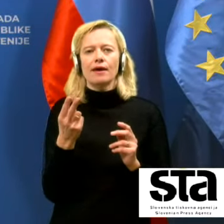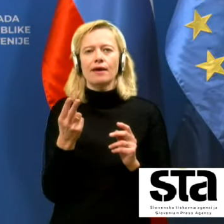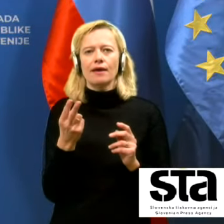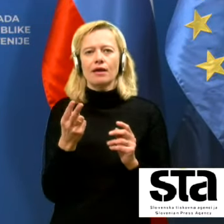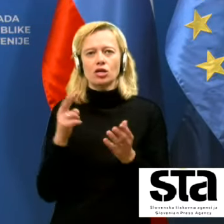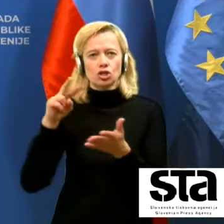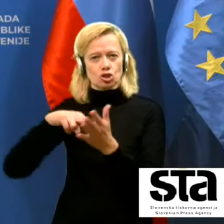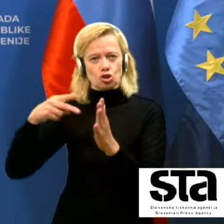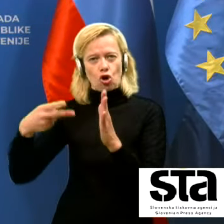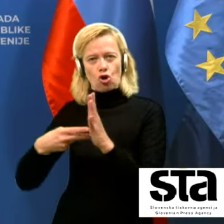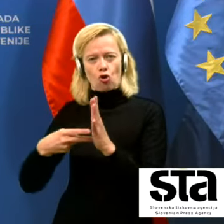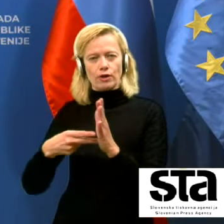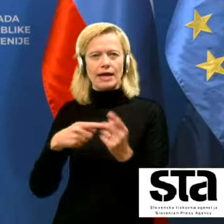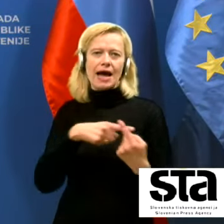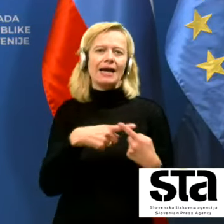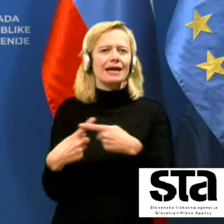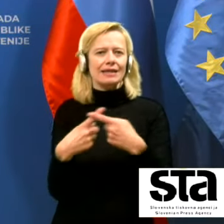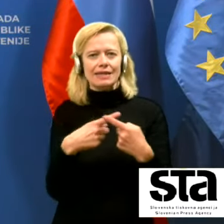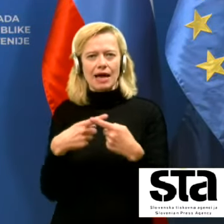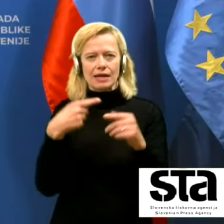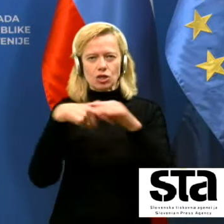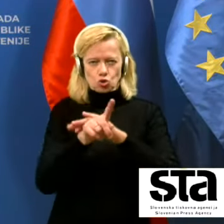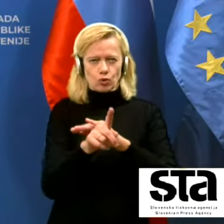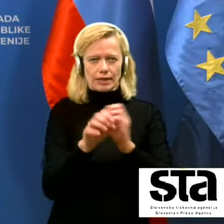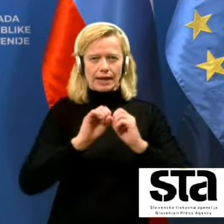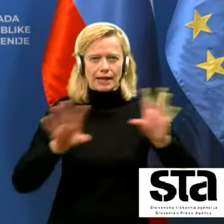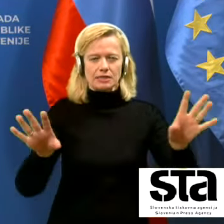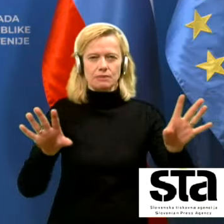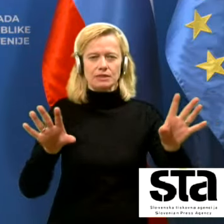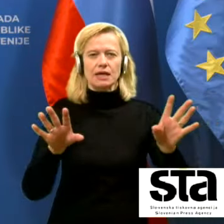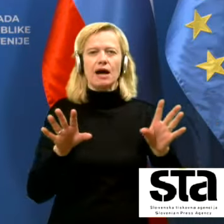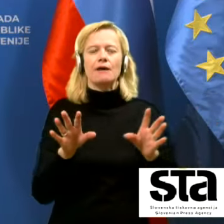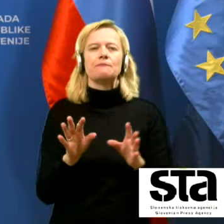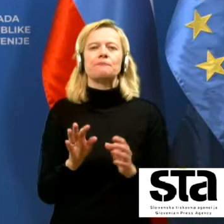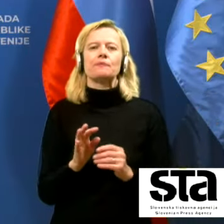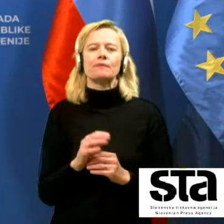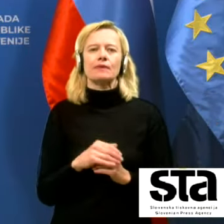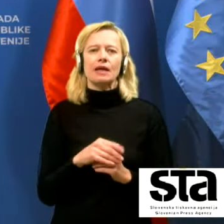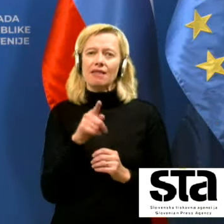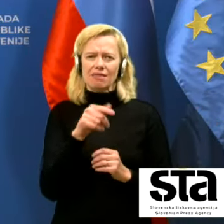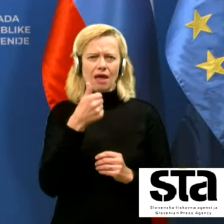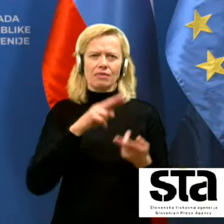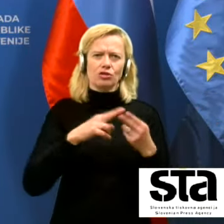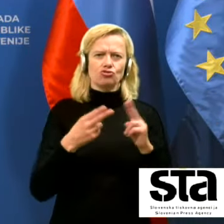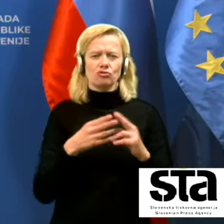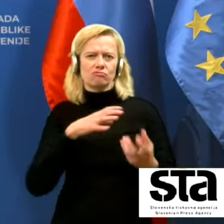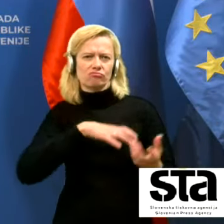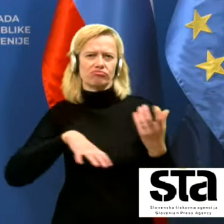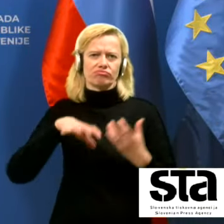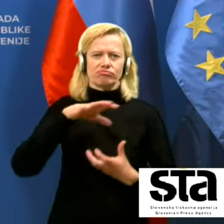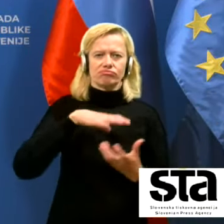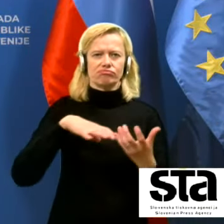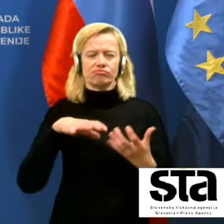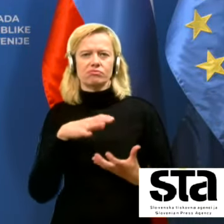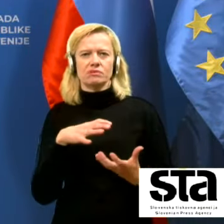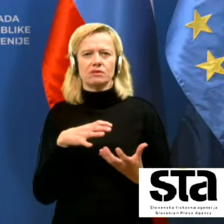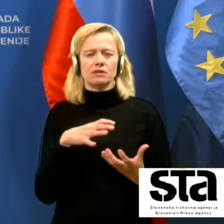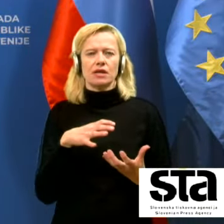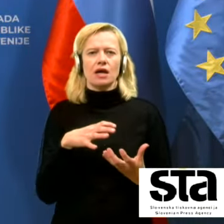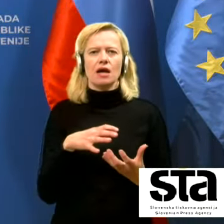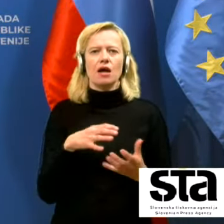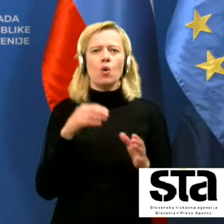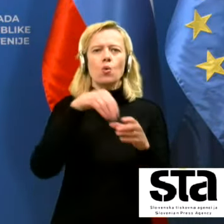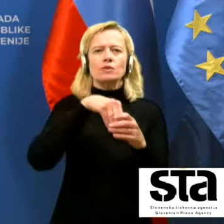strokovnega kriterija znotraj razpisa, ki na nek način buri dohove, to je vsebnost